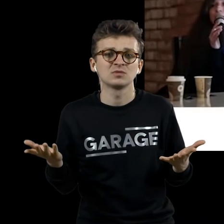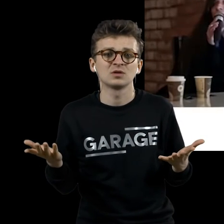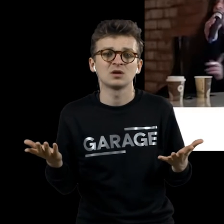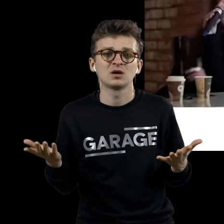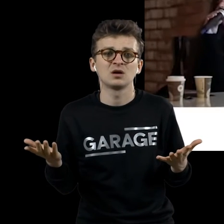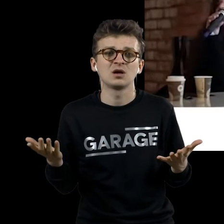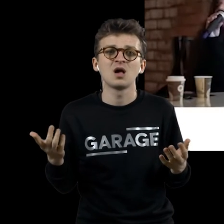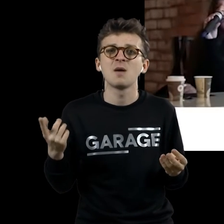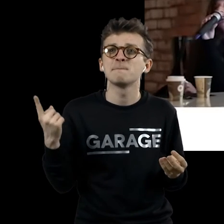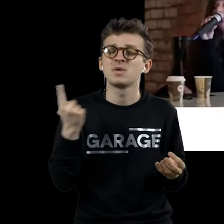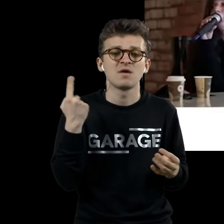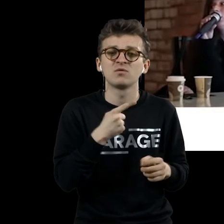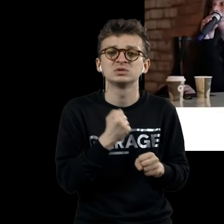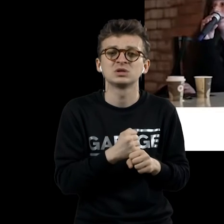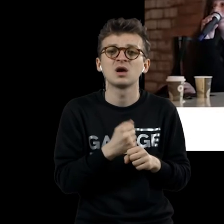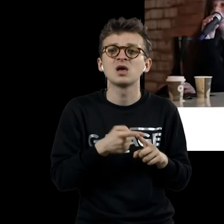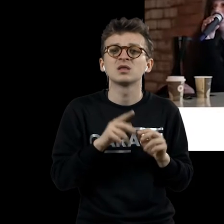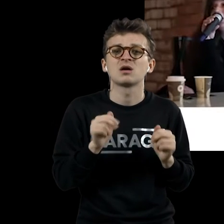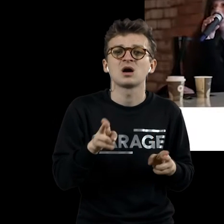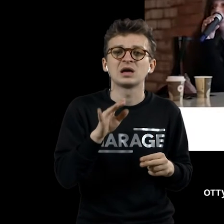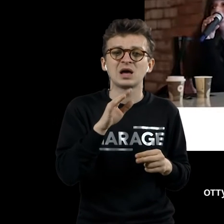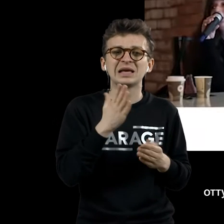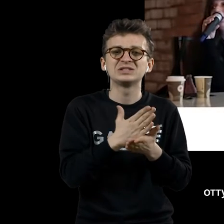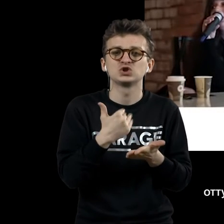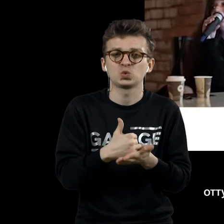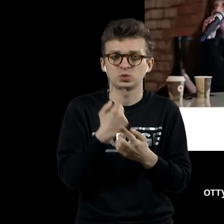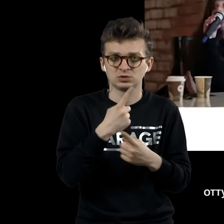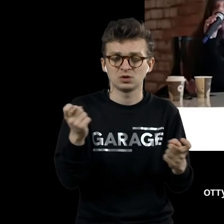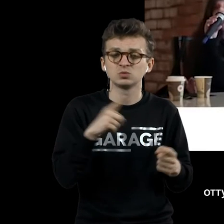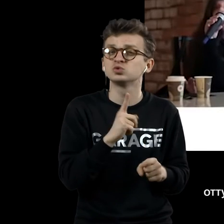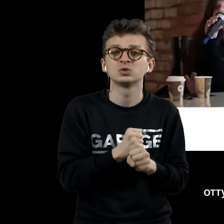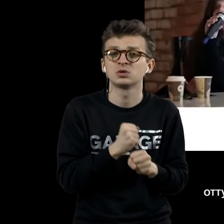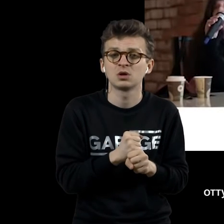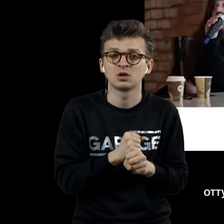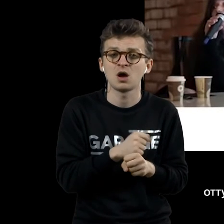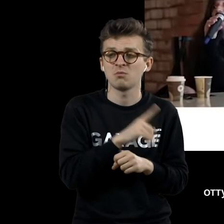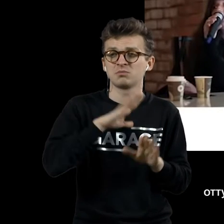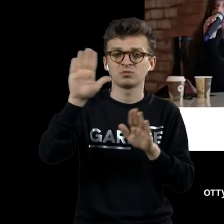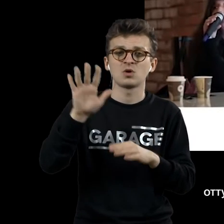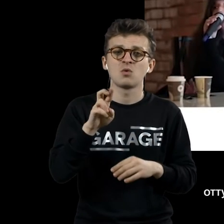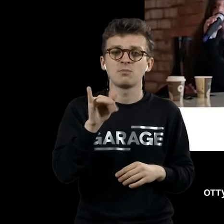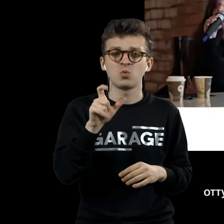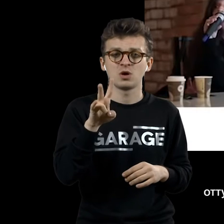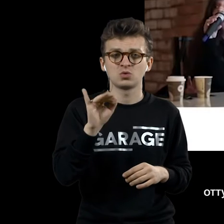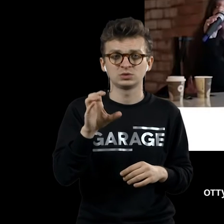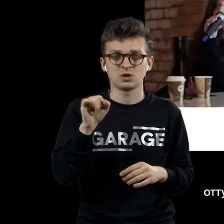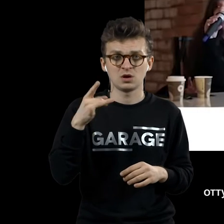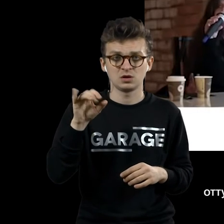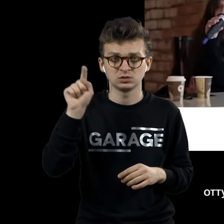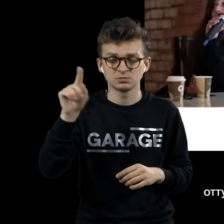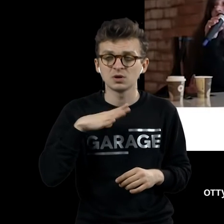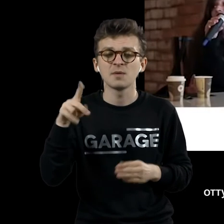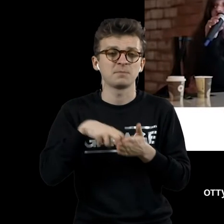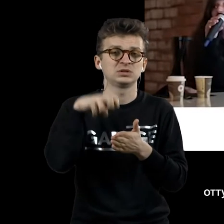Первая вещь, которая является инструкцией, а не предметом. Что он сделал? Он находился в Буэнос-Айресе, оттуда он пишет письмо своей